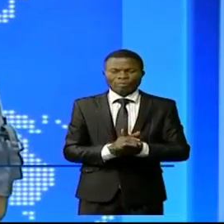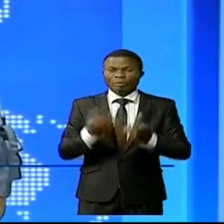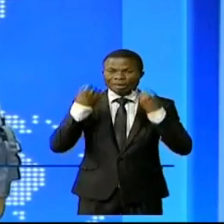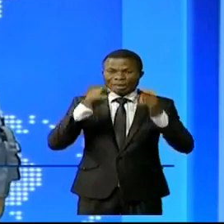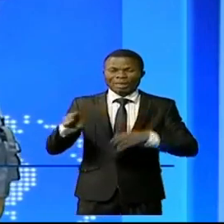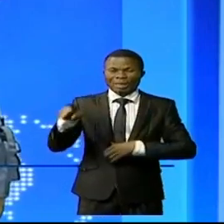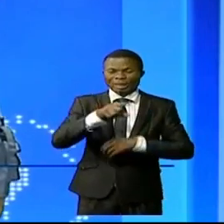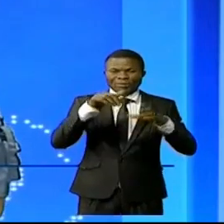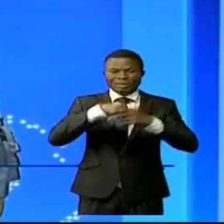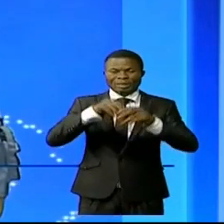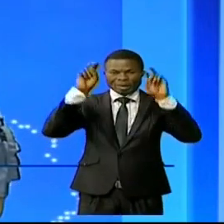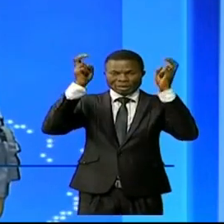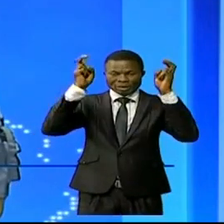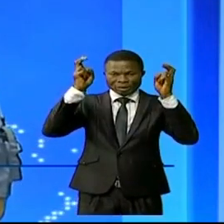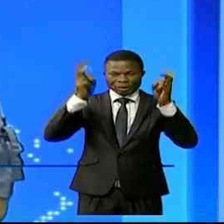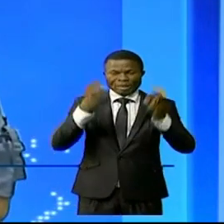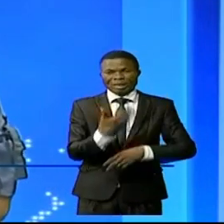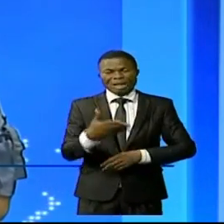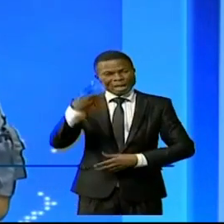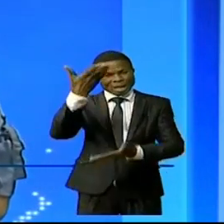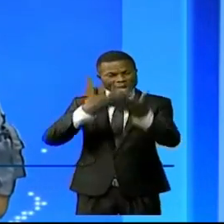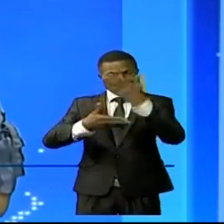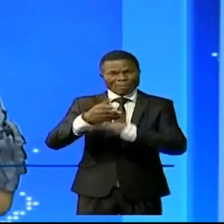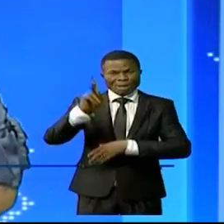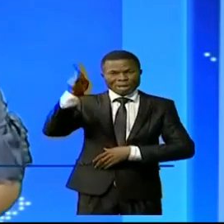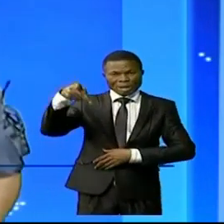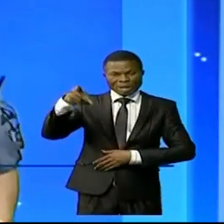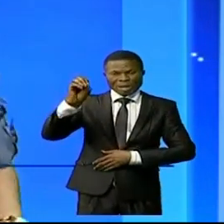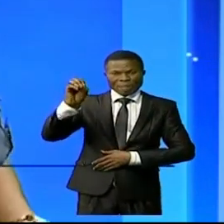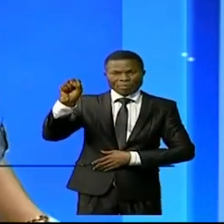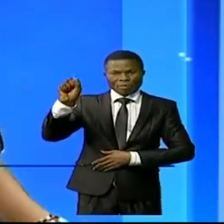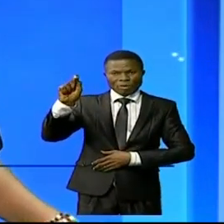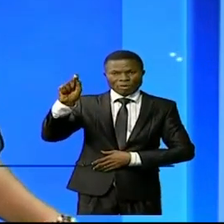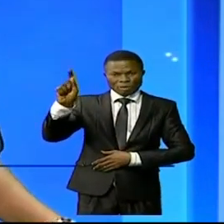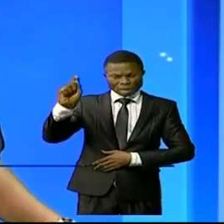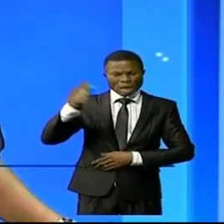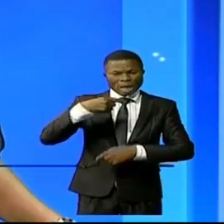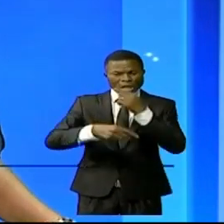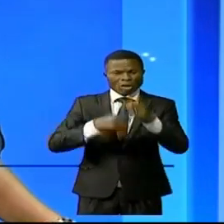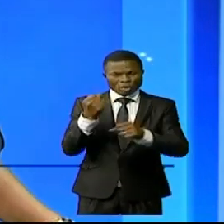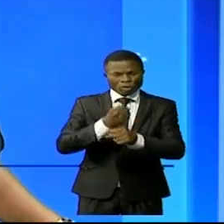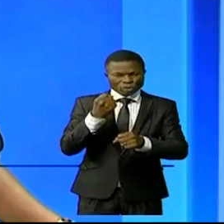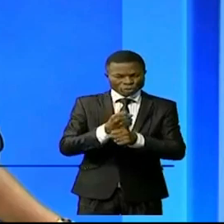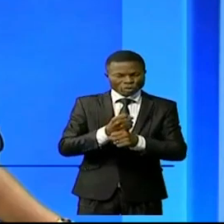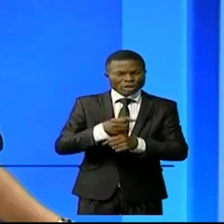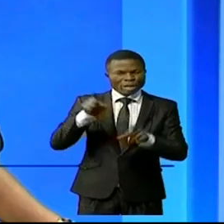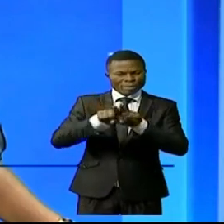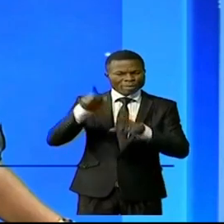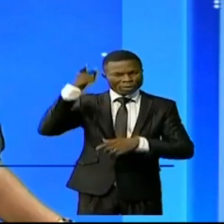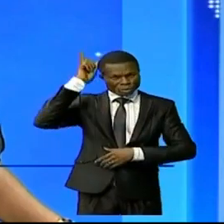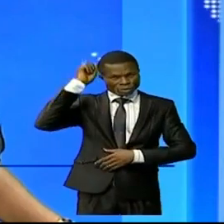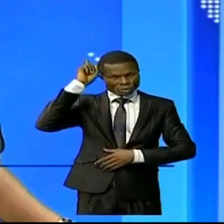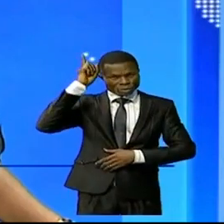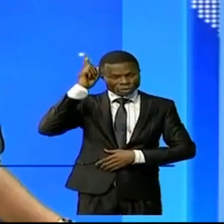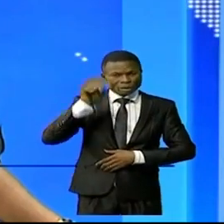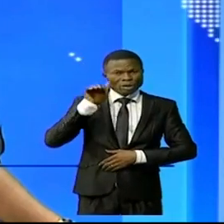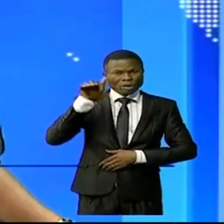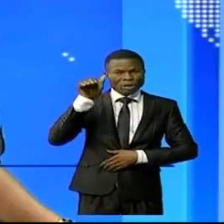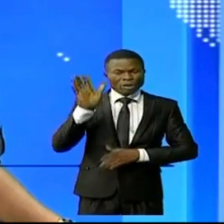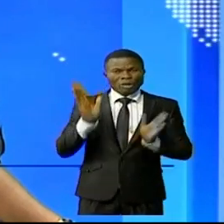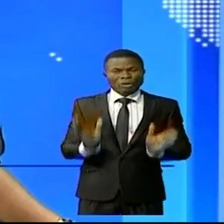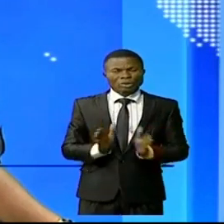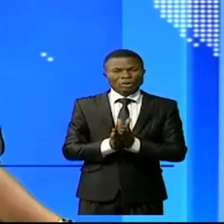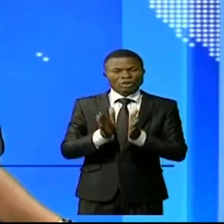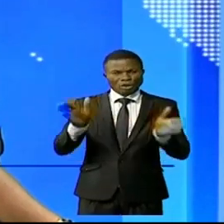le titre, rien ne peut remplacer la poste. La poste a repris enfin ses activités. Son directeur général